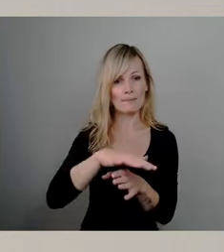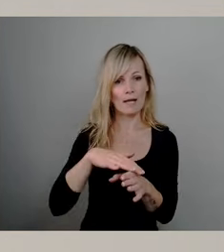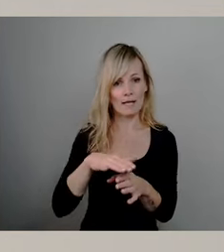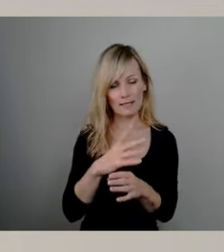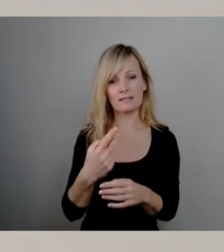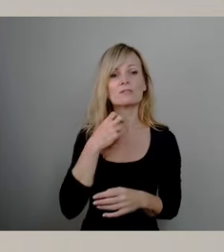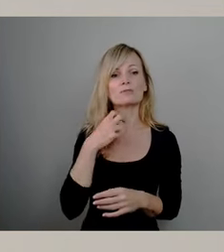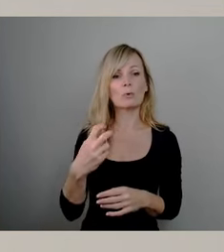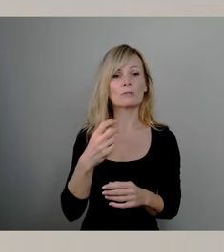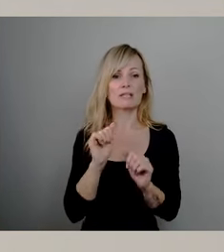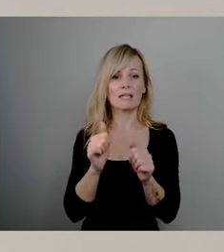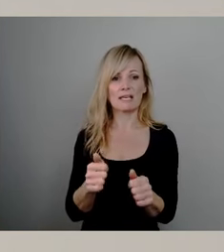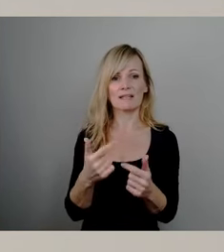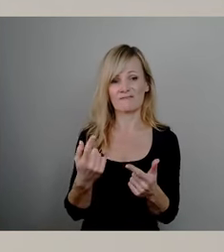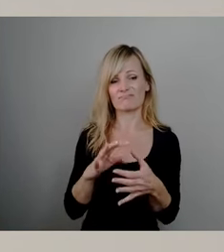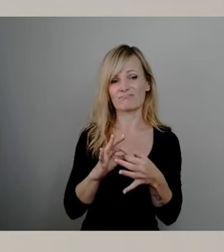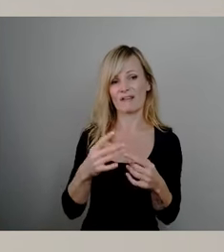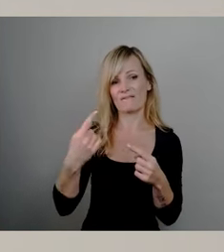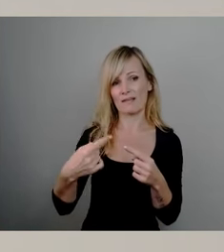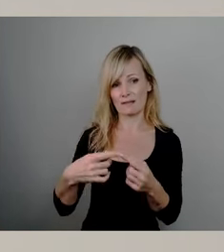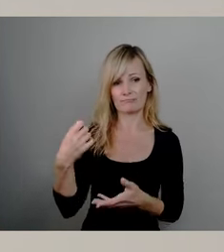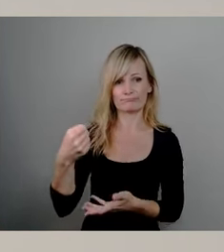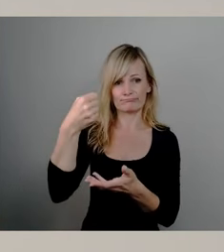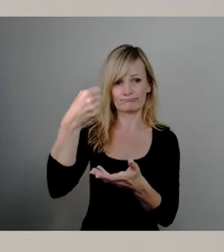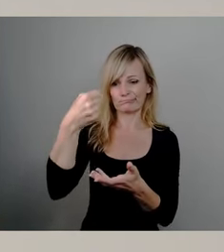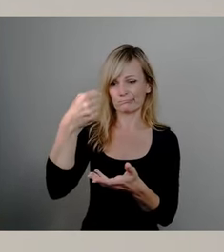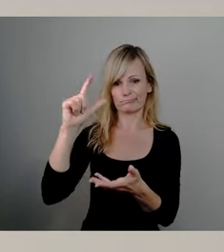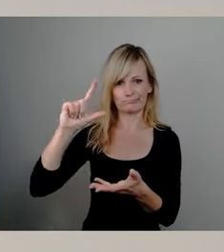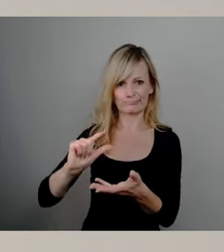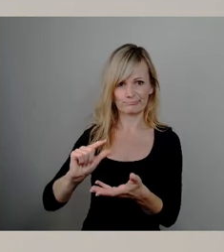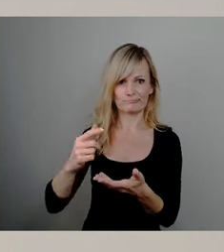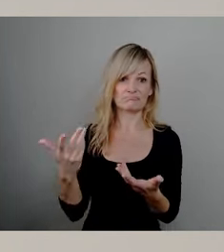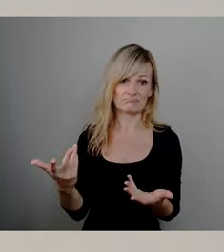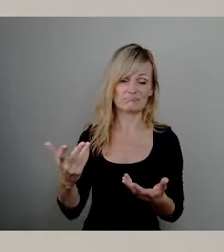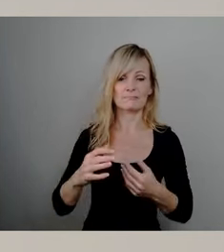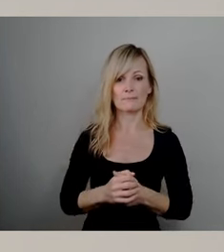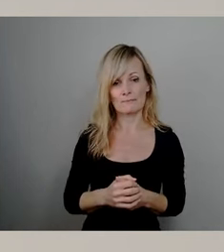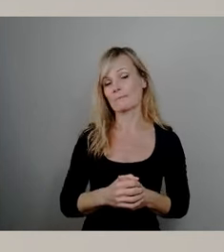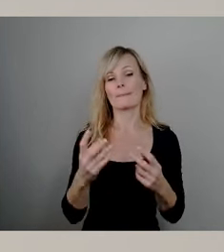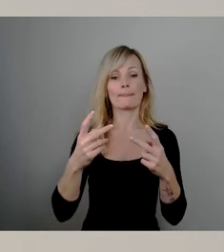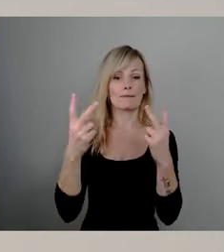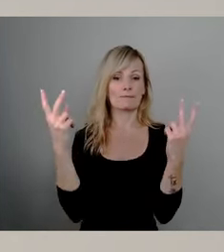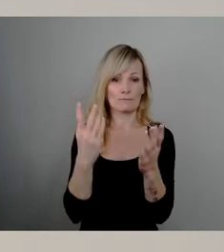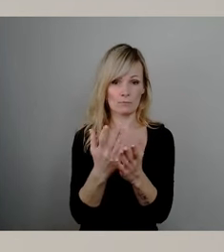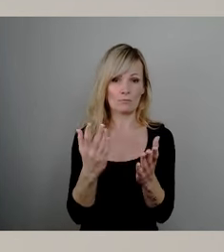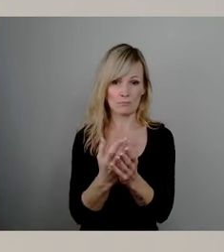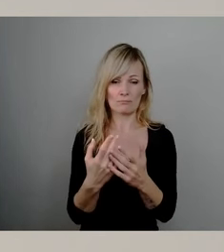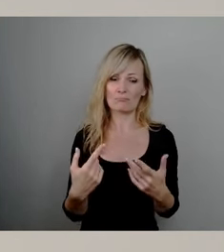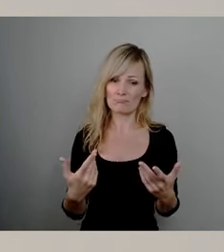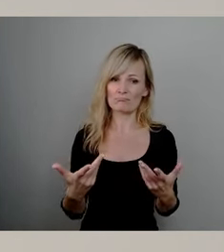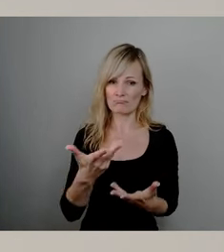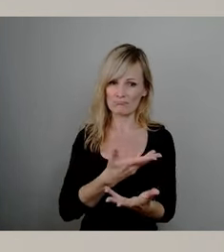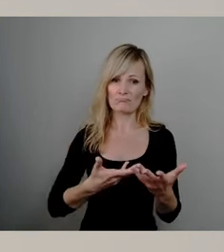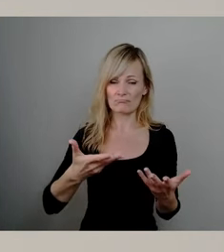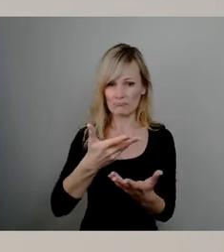Suchthilfemittel und hier, auch das ist in der Öffentlichkeit bereits diskutiert, im Bereich